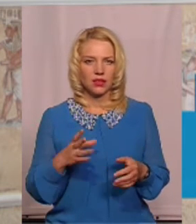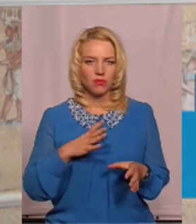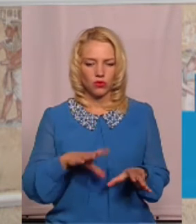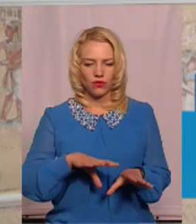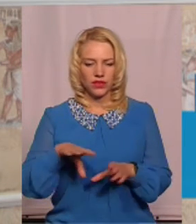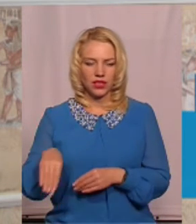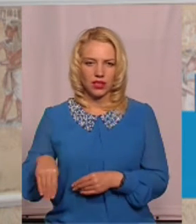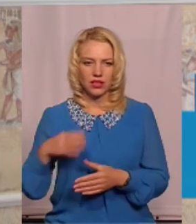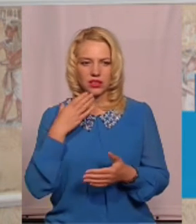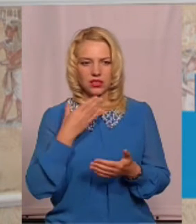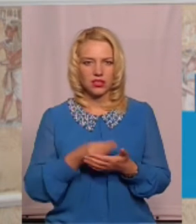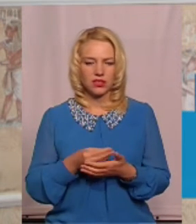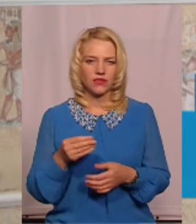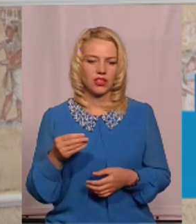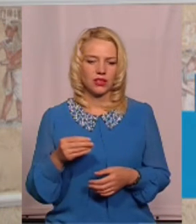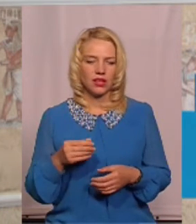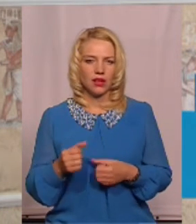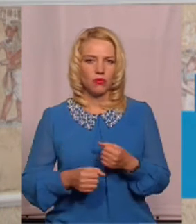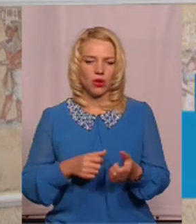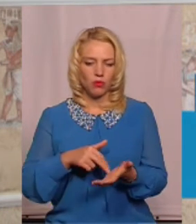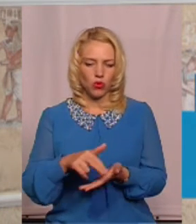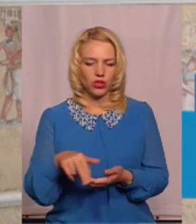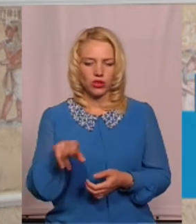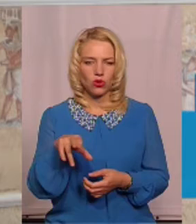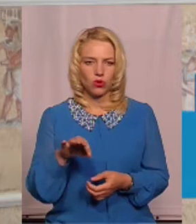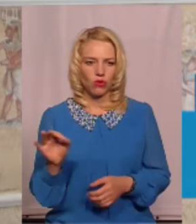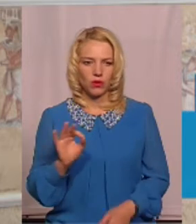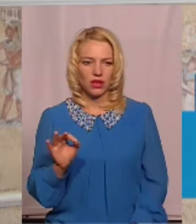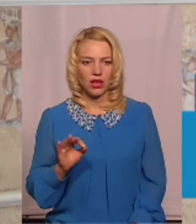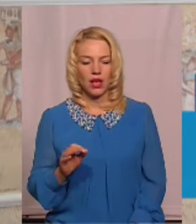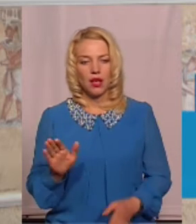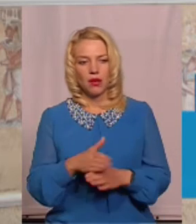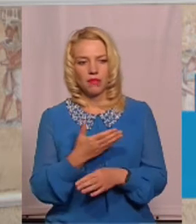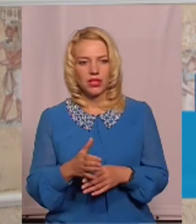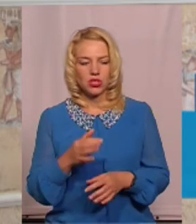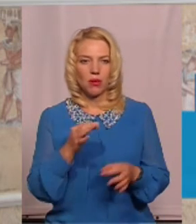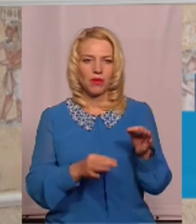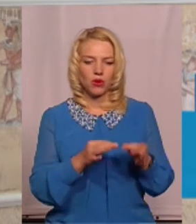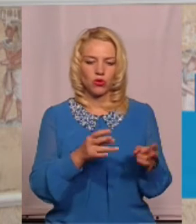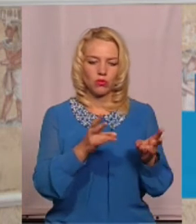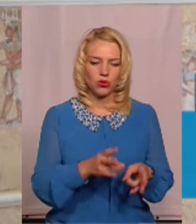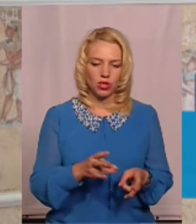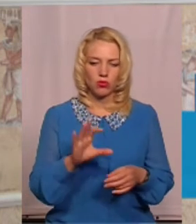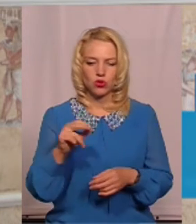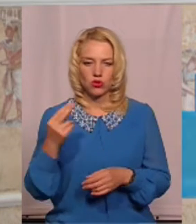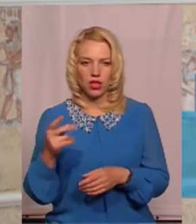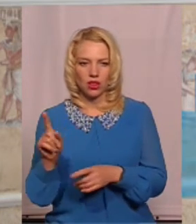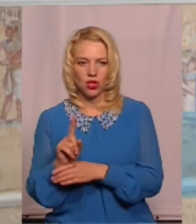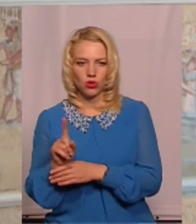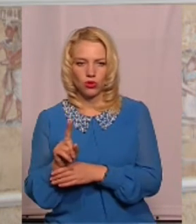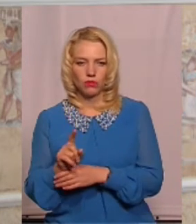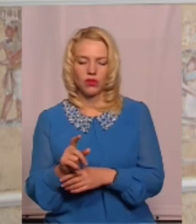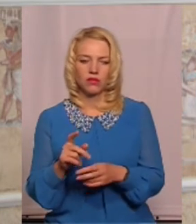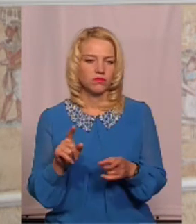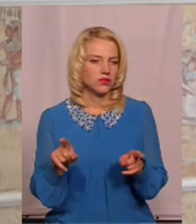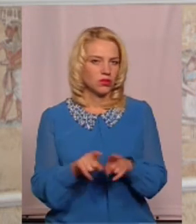свій похід до вбиральні. Але між природною потребою і соціальним нормою в 100% переважає перше.